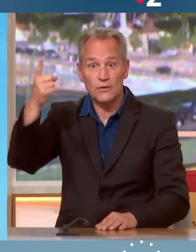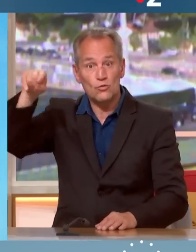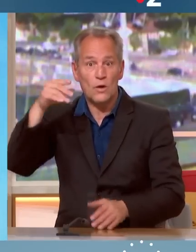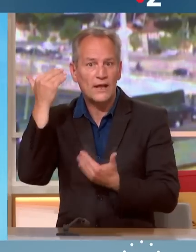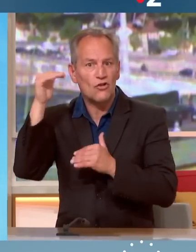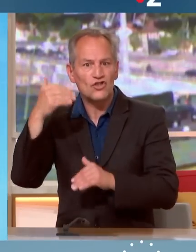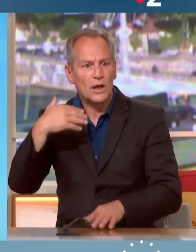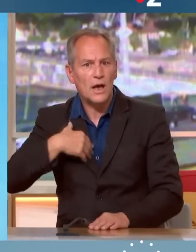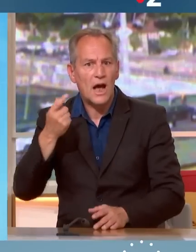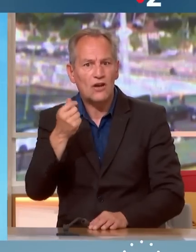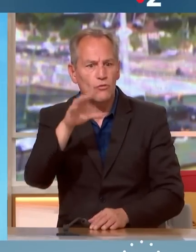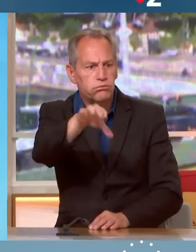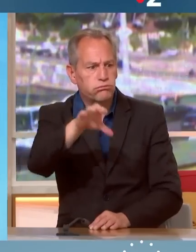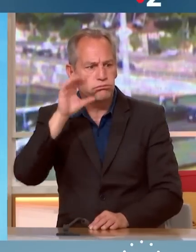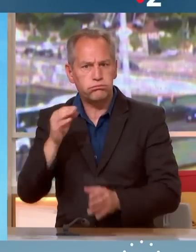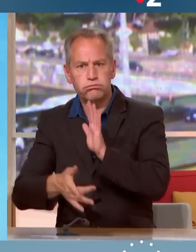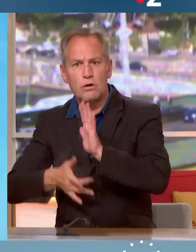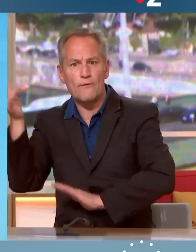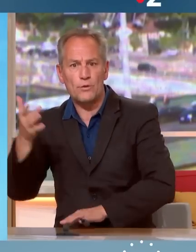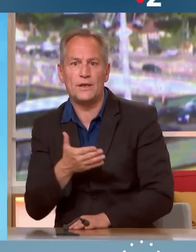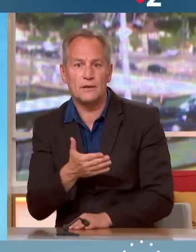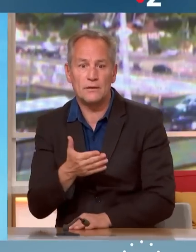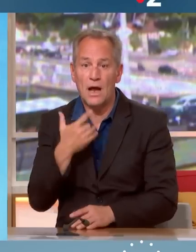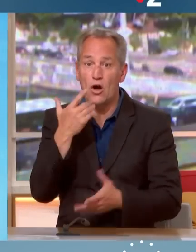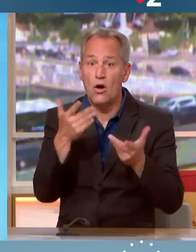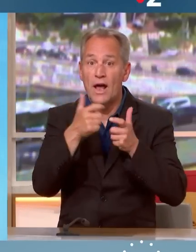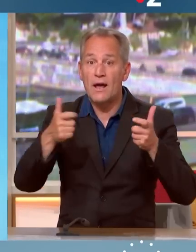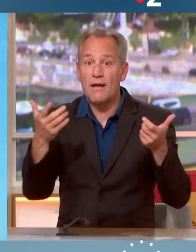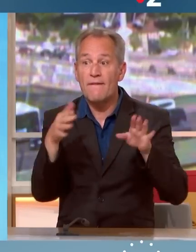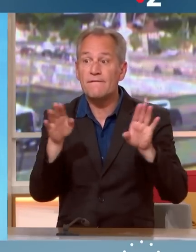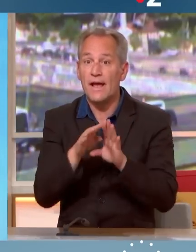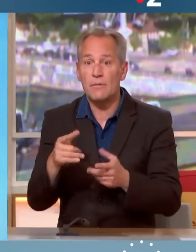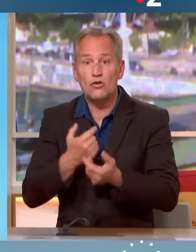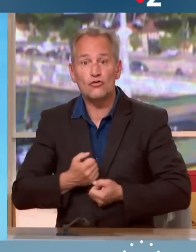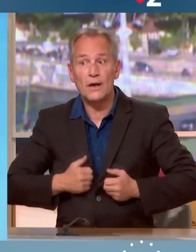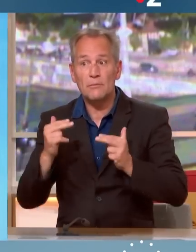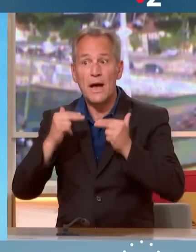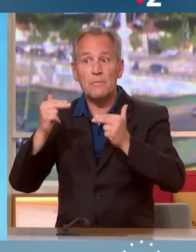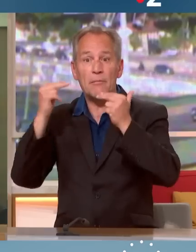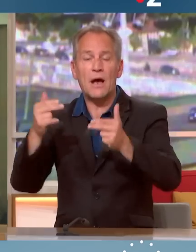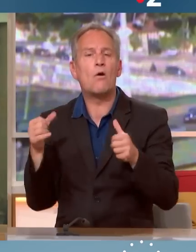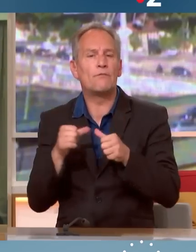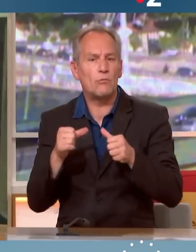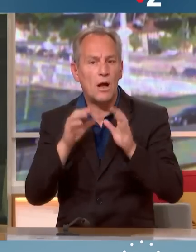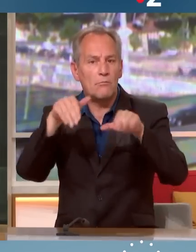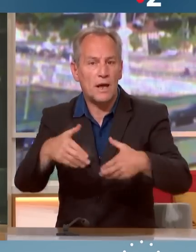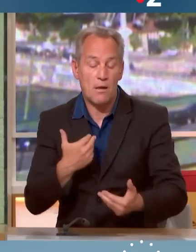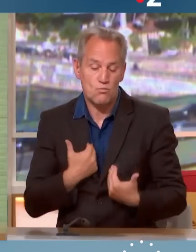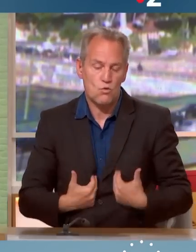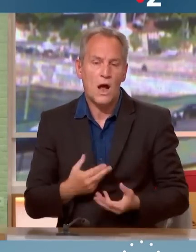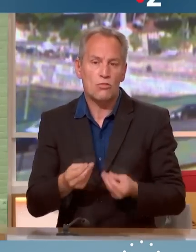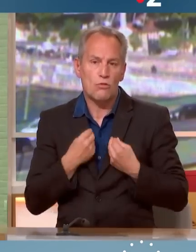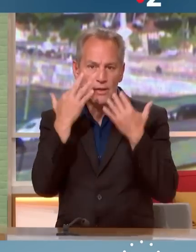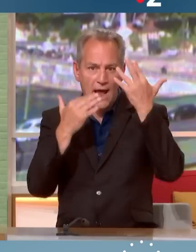les usines ferment ? On fait quoi quand le taux de chômage augmente ? Et donc, cette perspective m'inquiète pour le pays. Nous avons